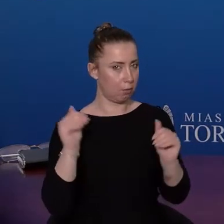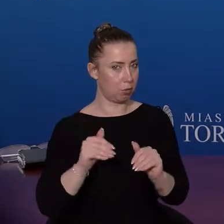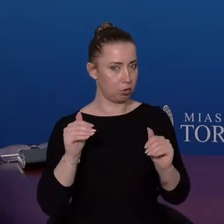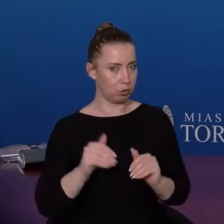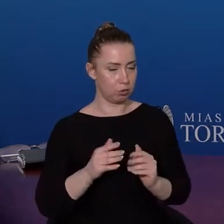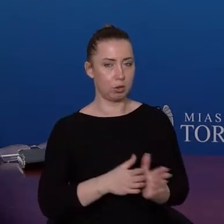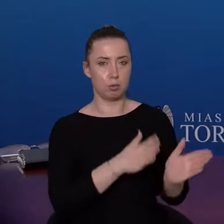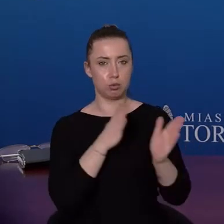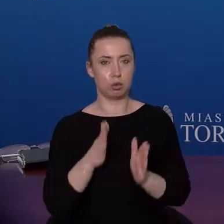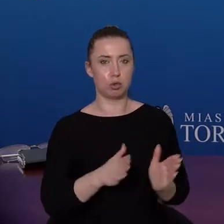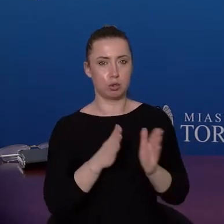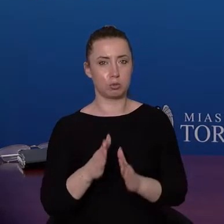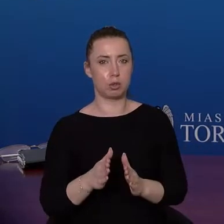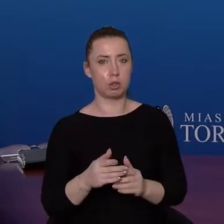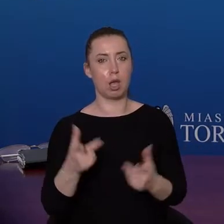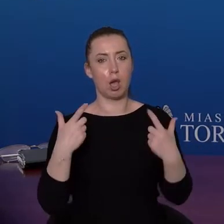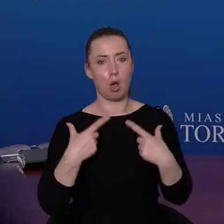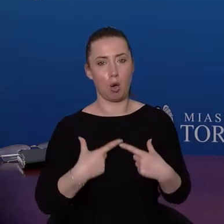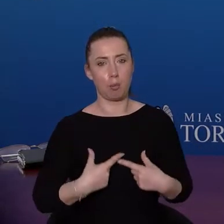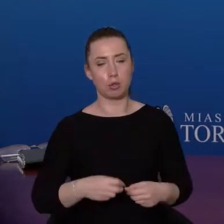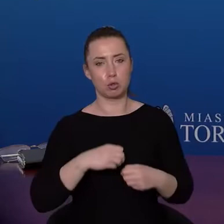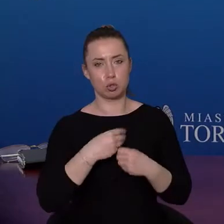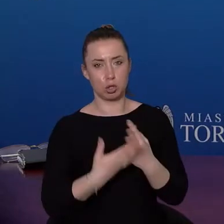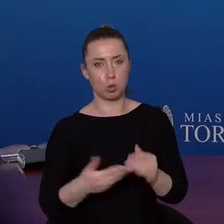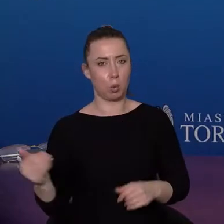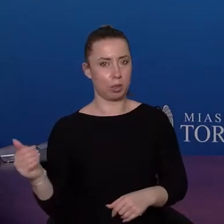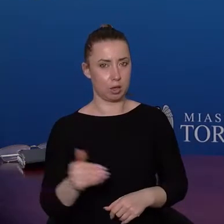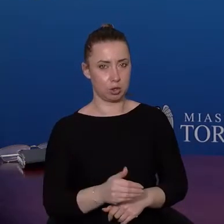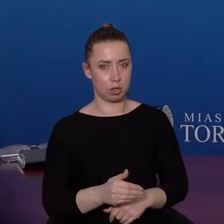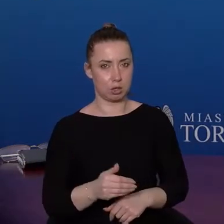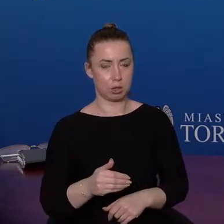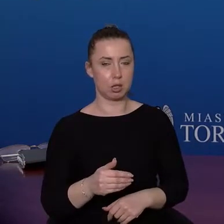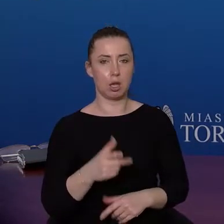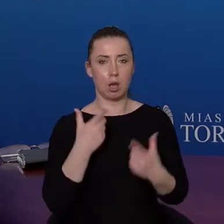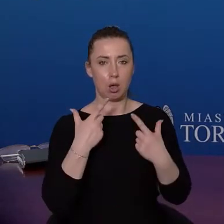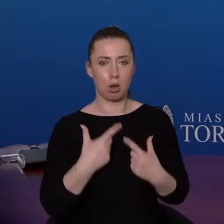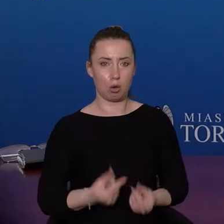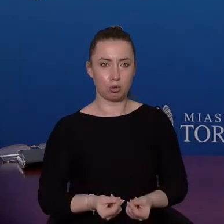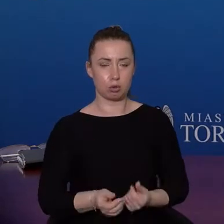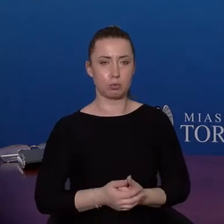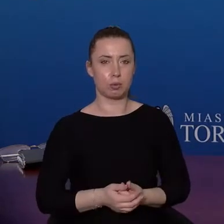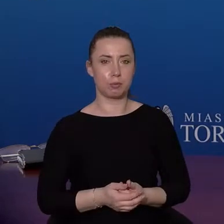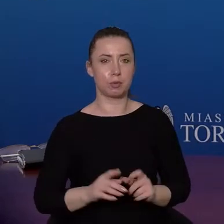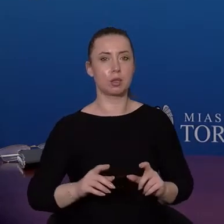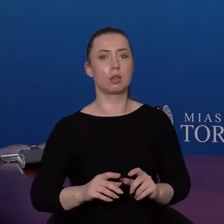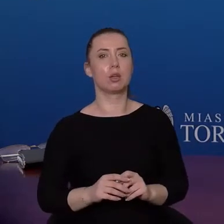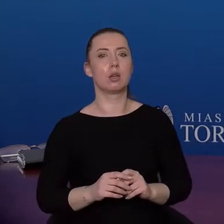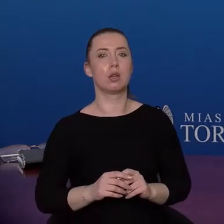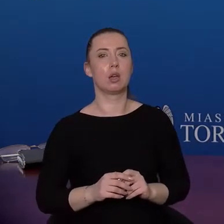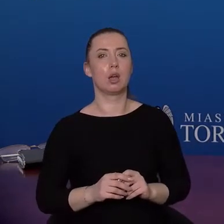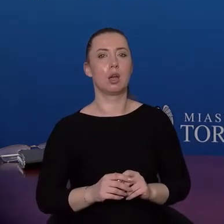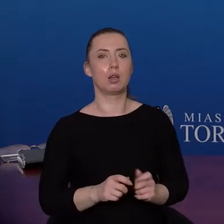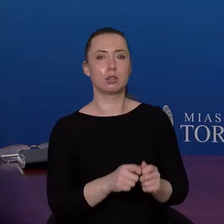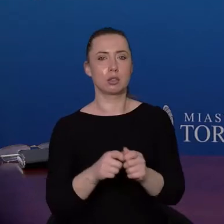Przygotowani jesteśmy na obecność kilku tysięcy osób. Wspomniani współorganizatorzy Związek